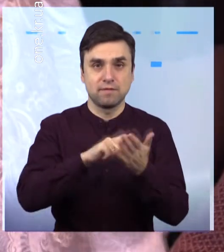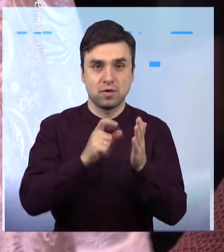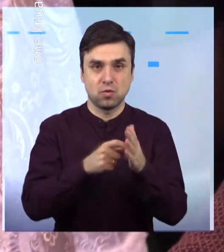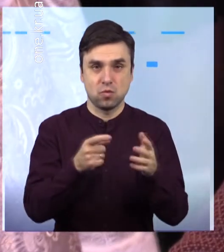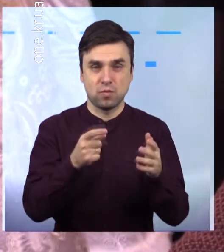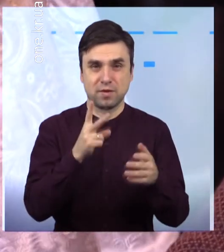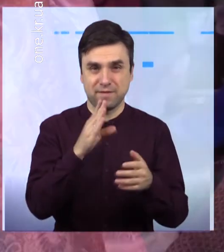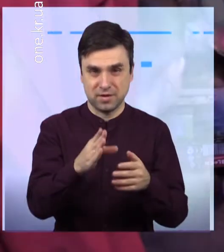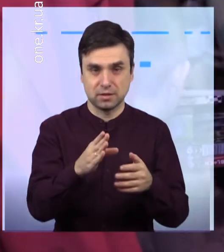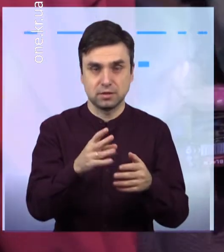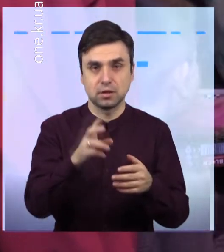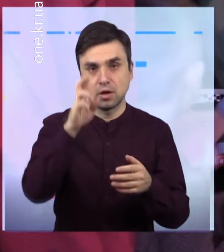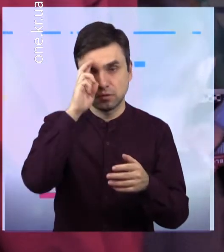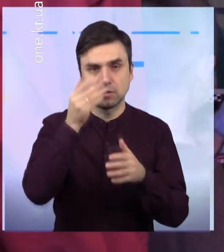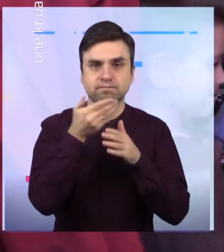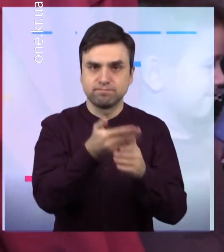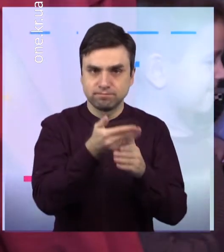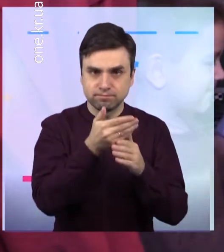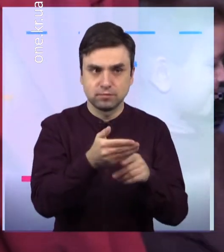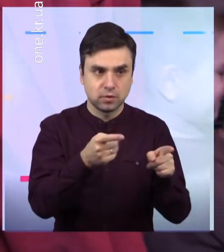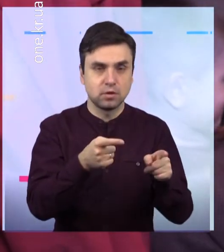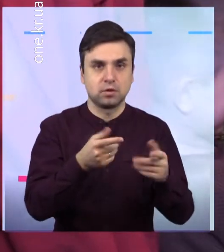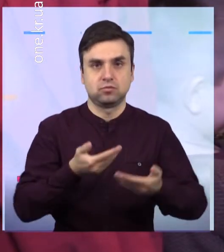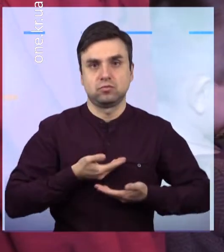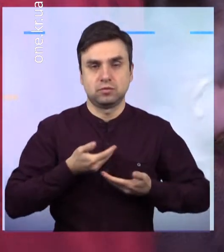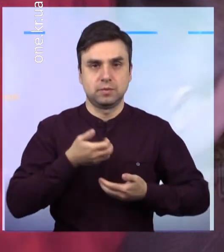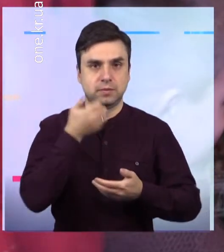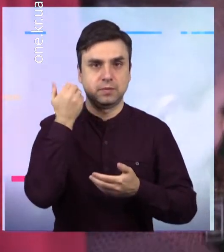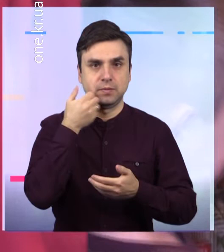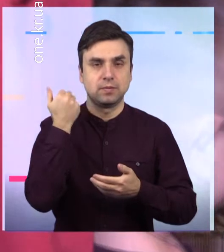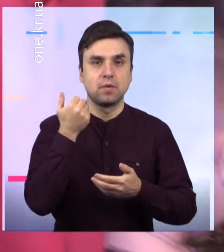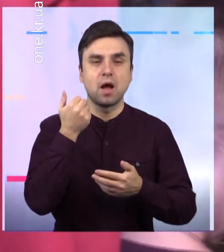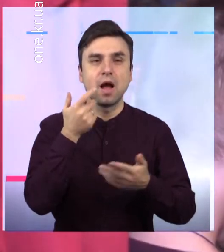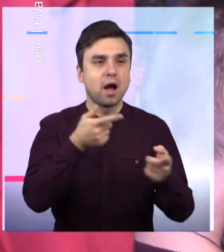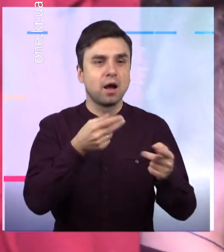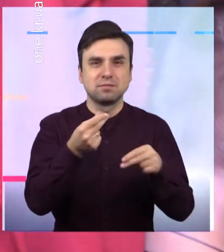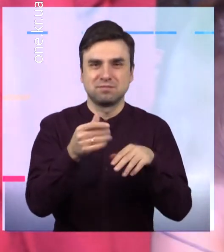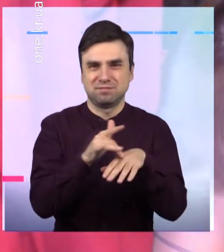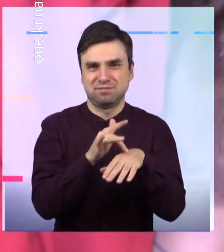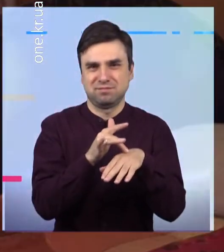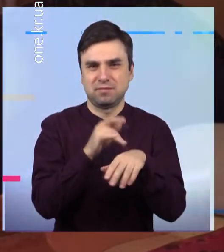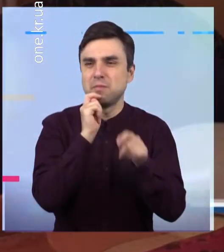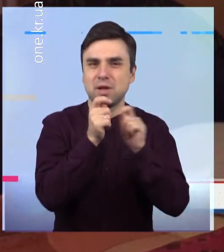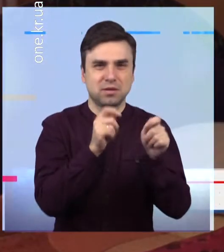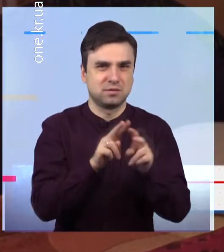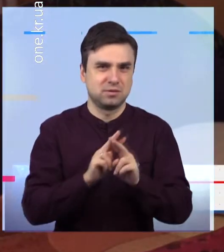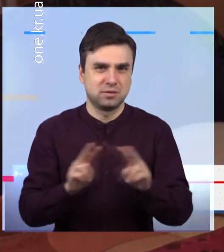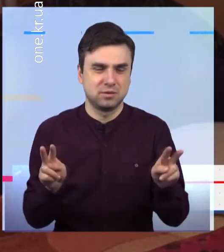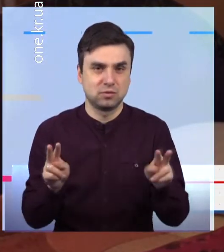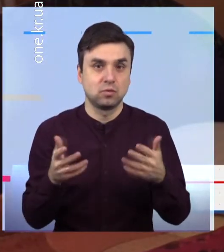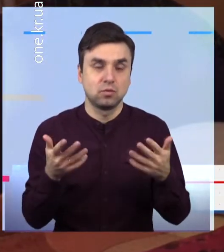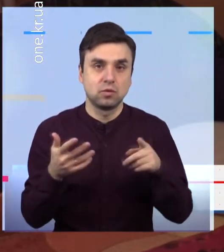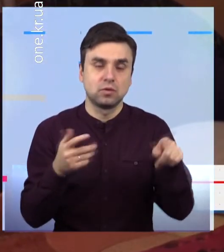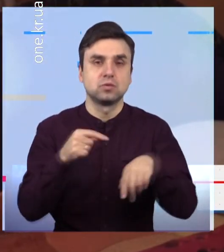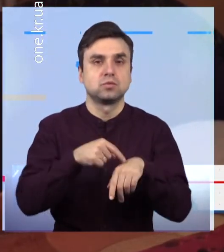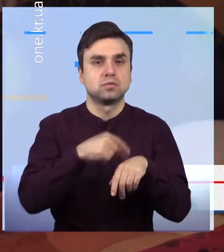подарунками не виходить Тому жінка безмежно вдячна волонтеркам, які піклуються про їхню родину, вона лише на свята Я дуже вдячна,